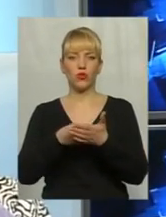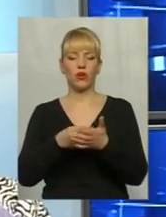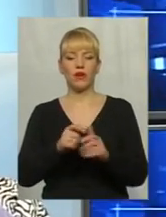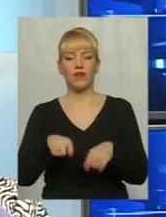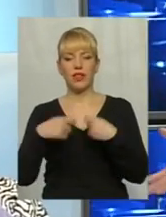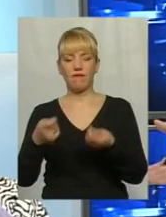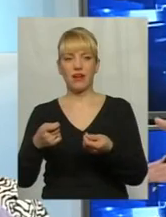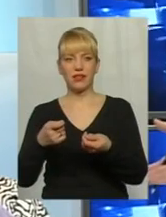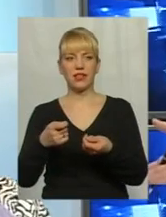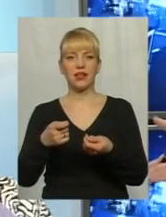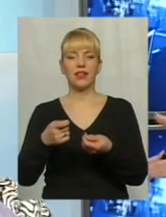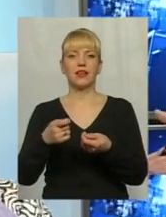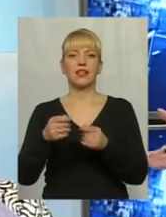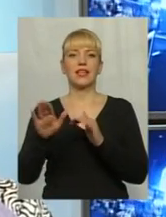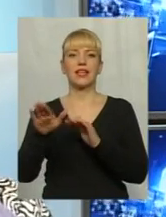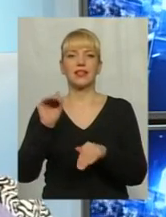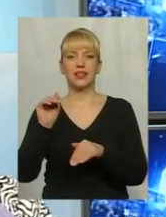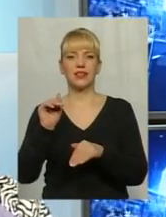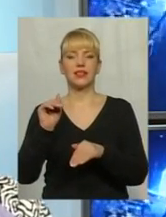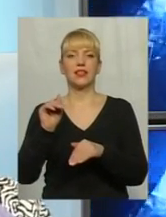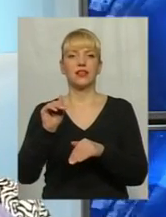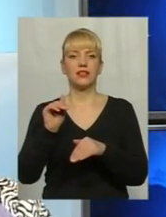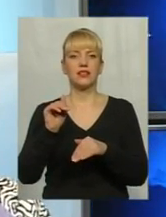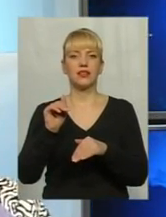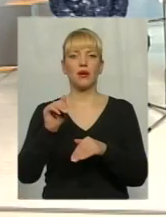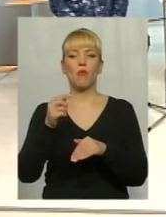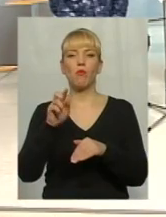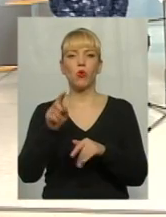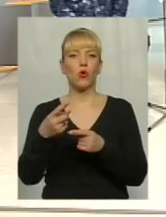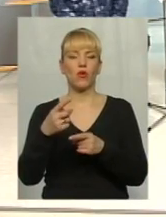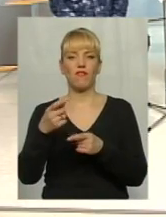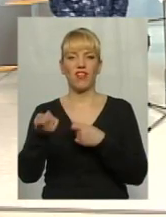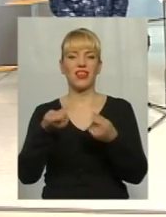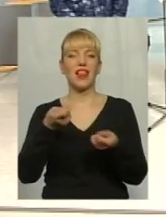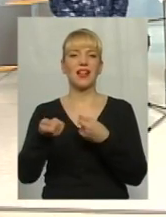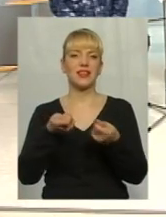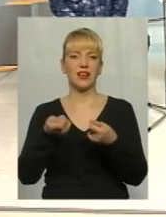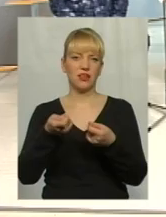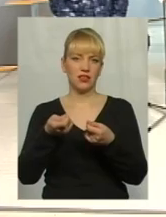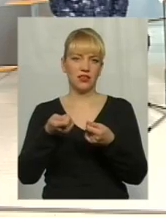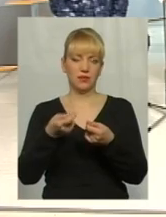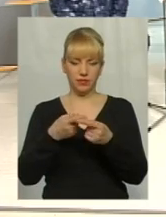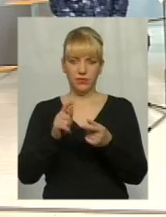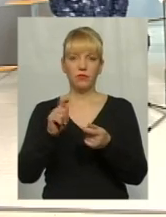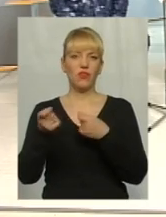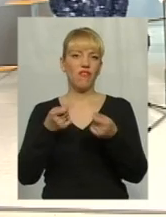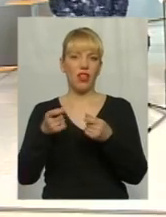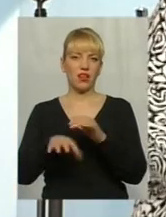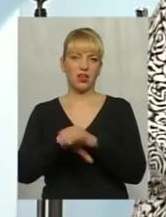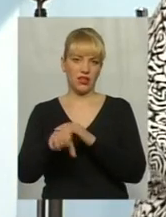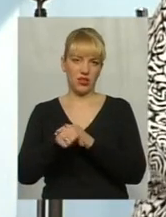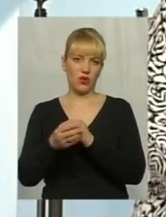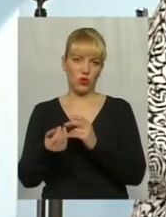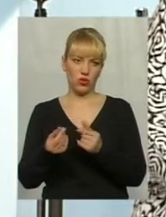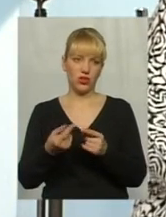Україні, бо гроші розкрадає влада. Як ви собі це уявляєте? Звернення було всеукраїнського з'їзду приватних підприємців,